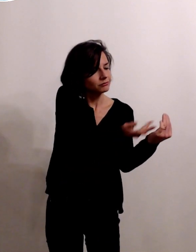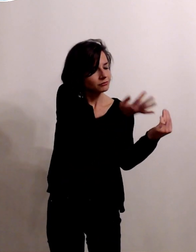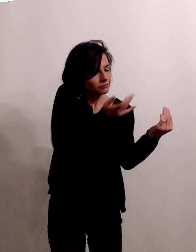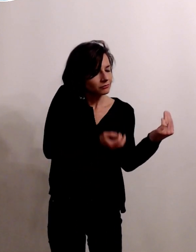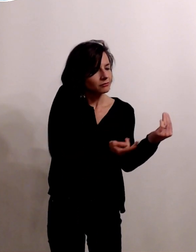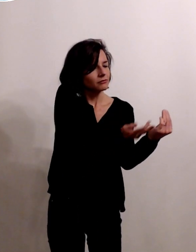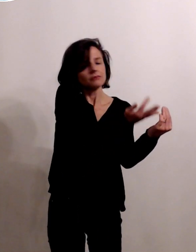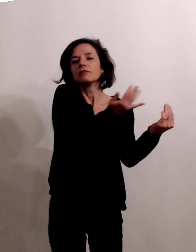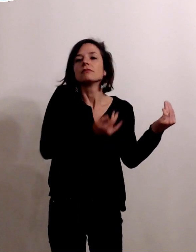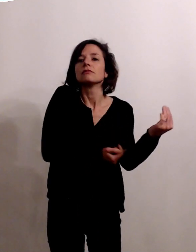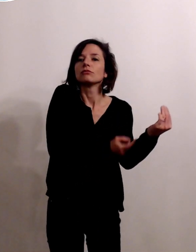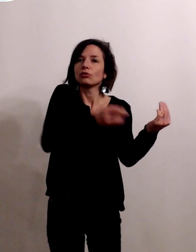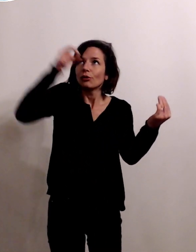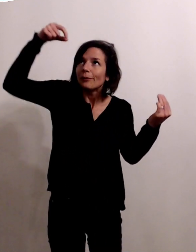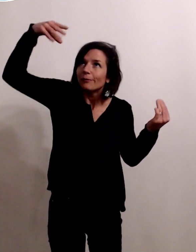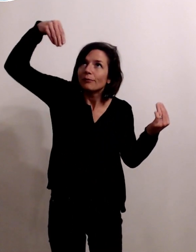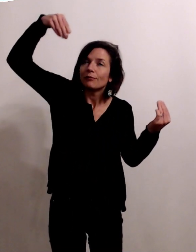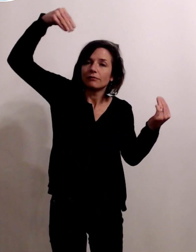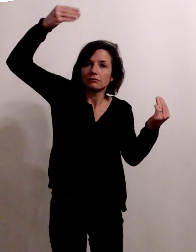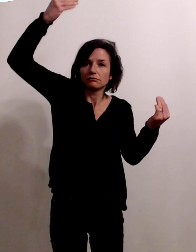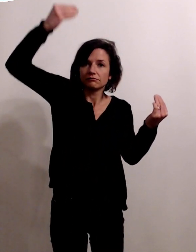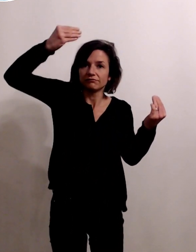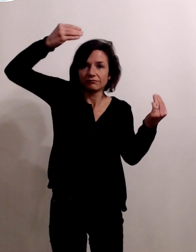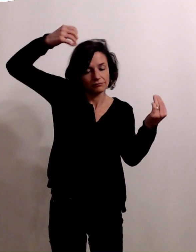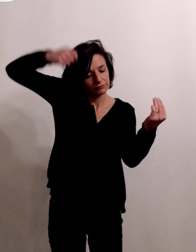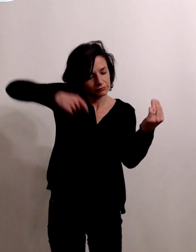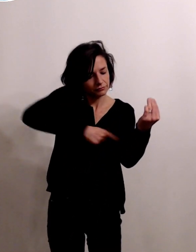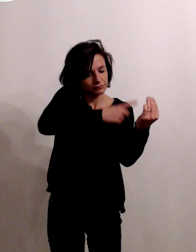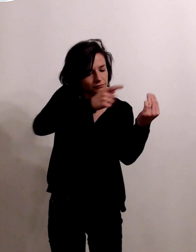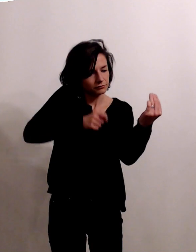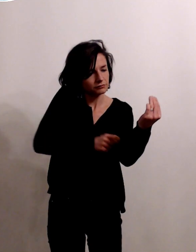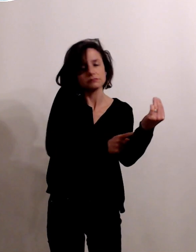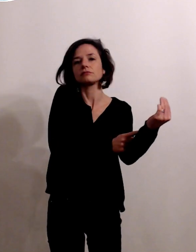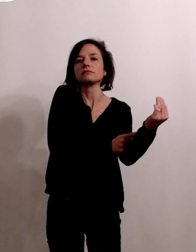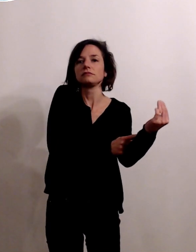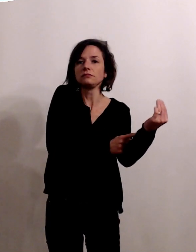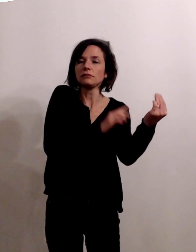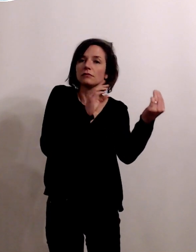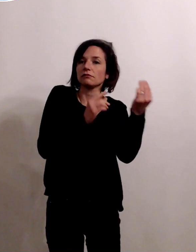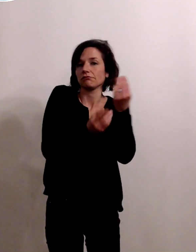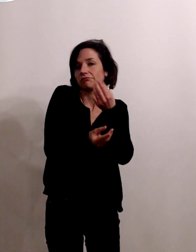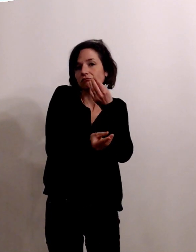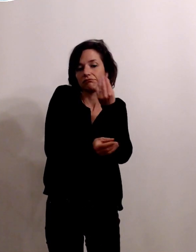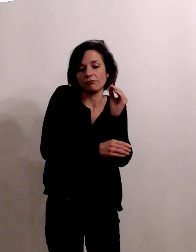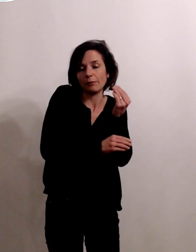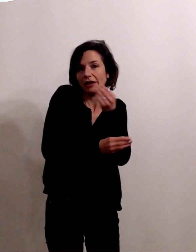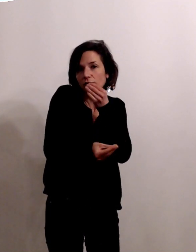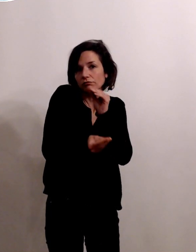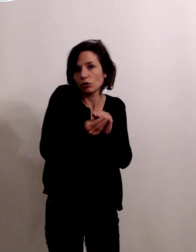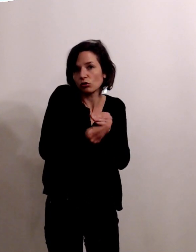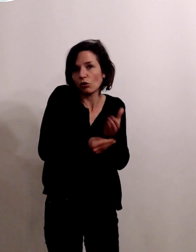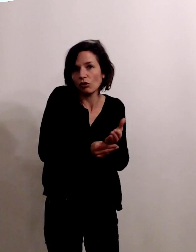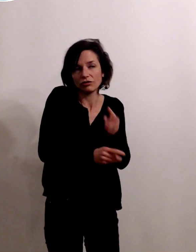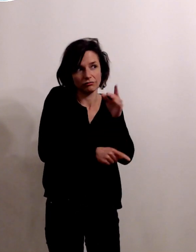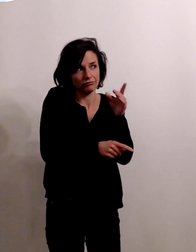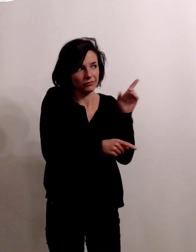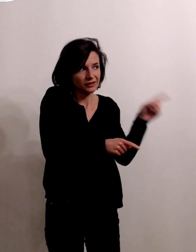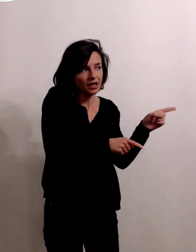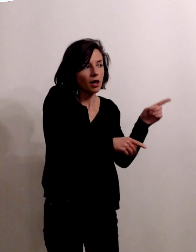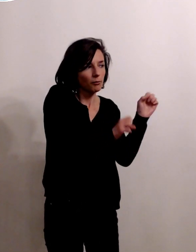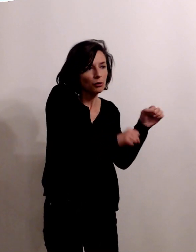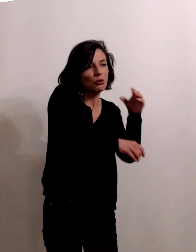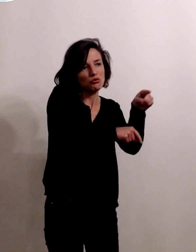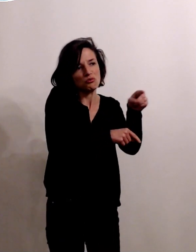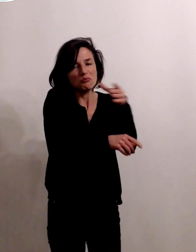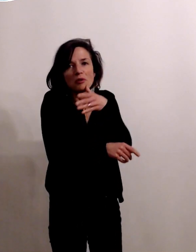des perfusions en fait aux prématurés et d'autres qui ne peuvent pas faire ça donc il y a une sous-classification en fonction de